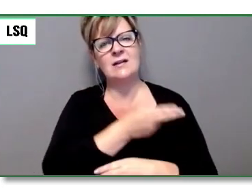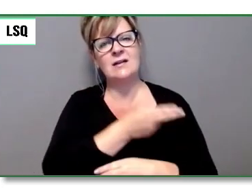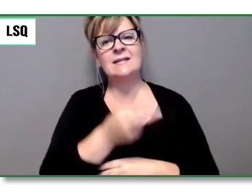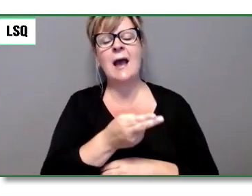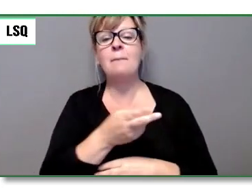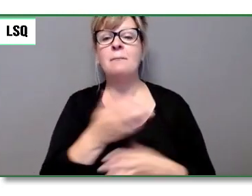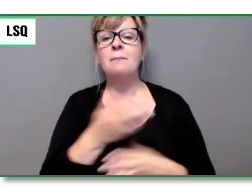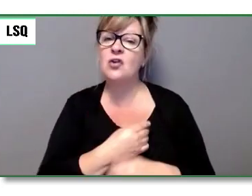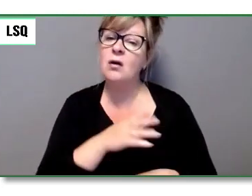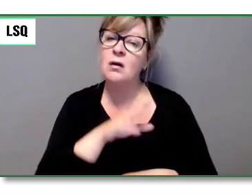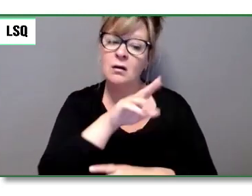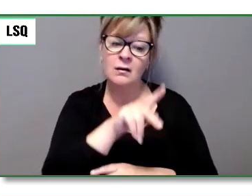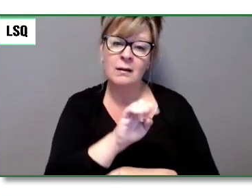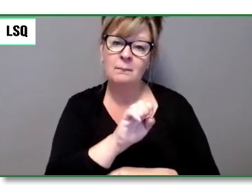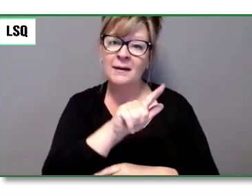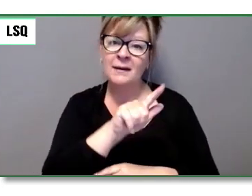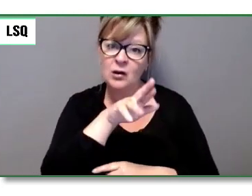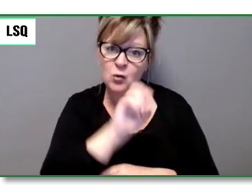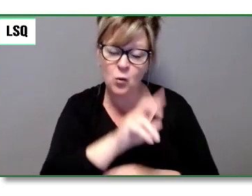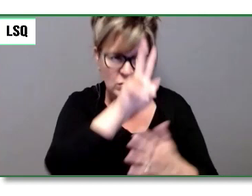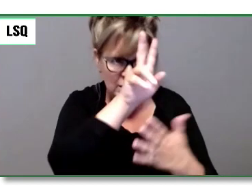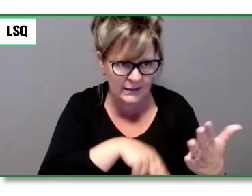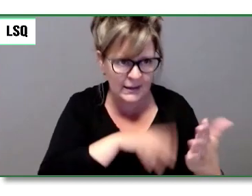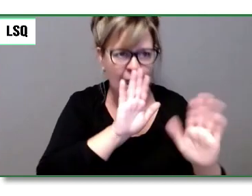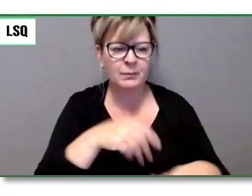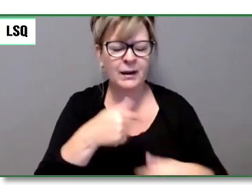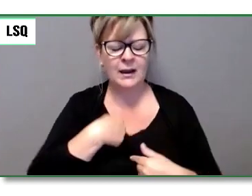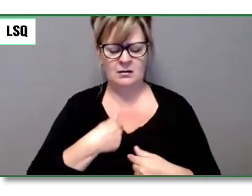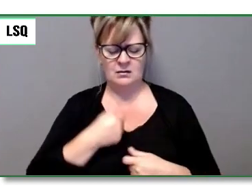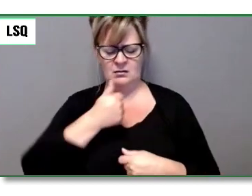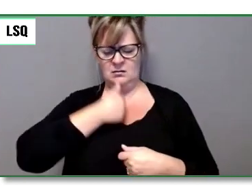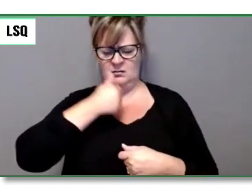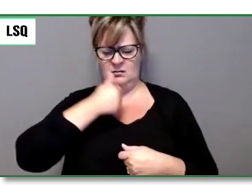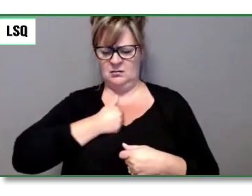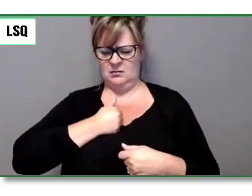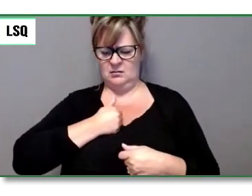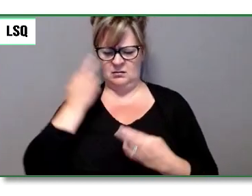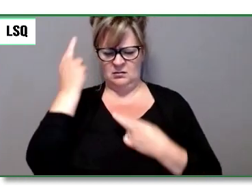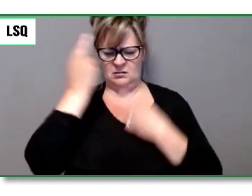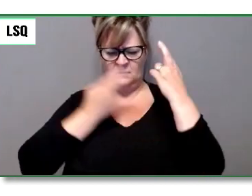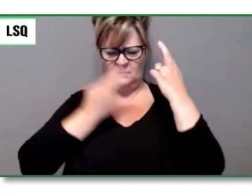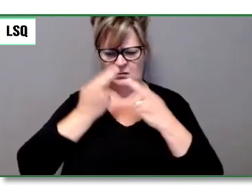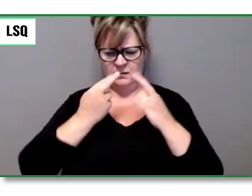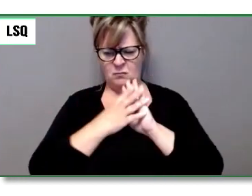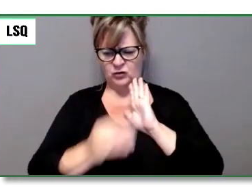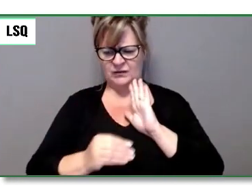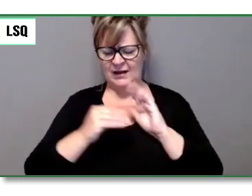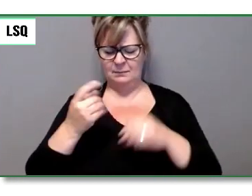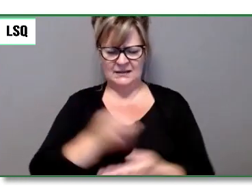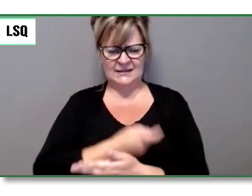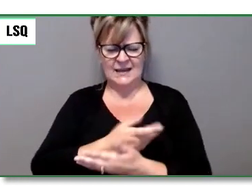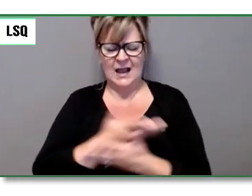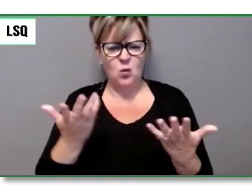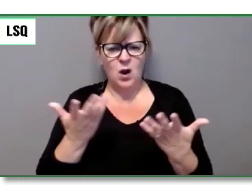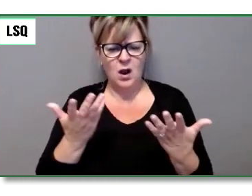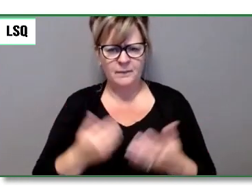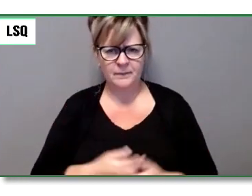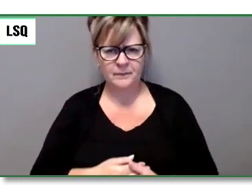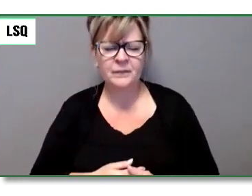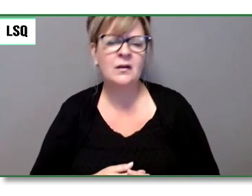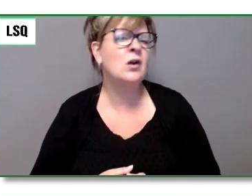les modèles sociaux et médicaux du handicap. Comment voyez-vous l'environnement bâti et les attitudes sociales qui contribuent